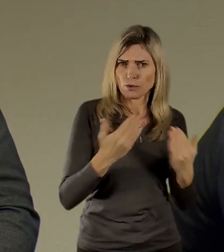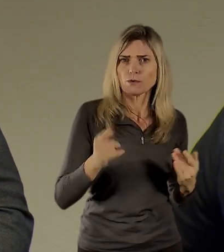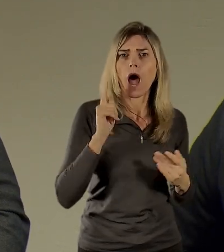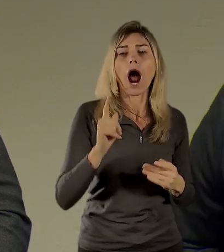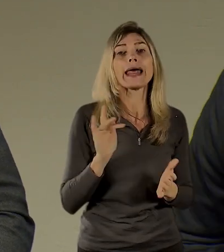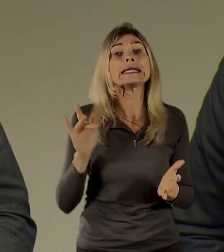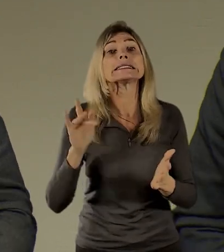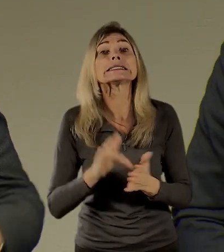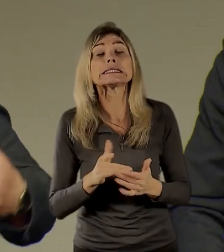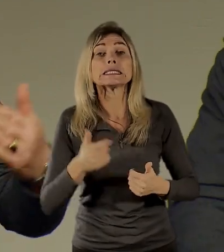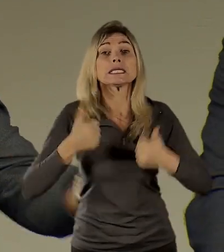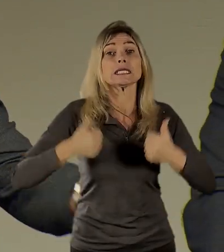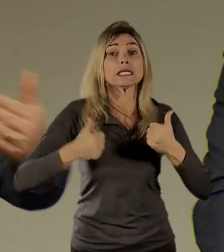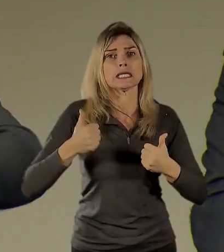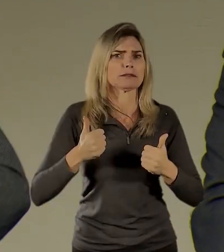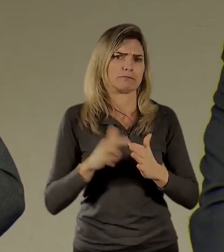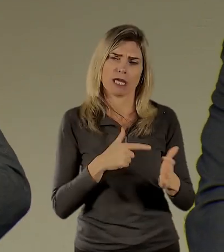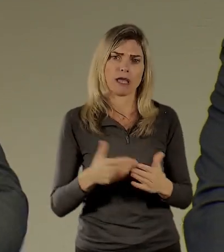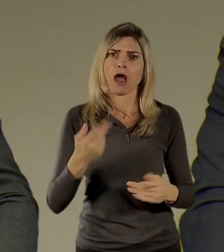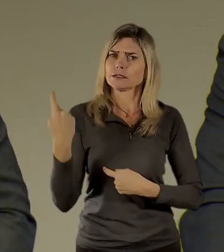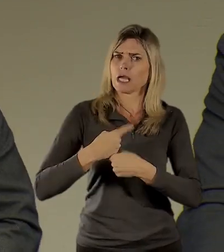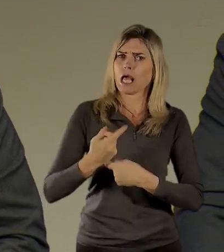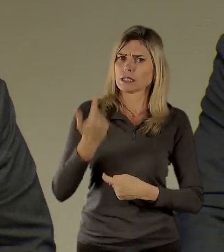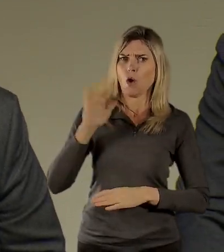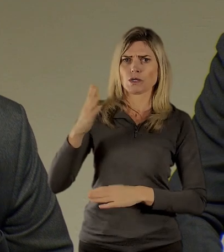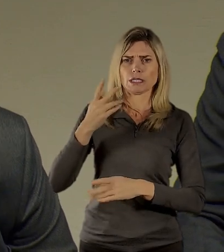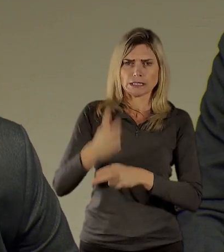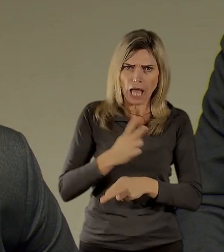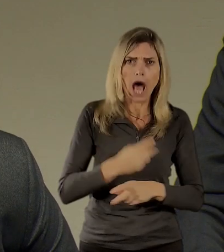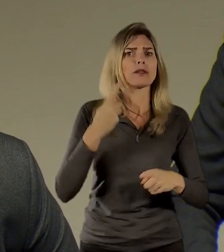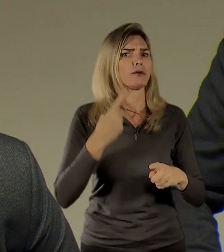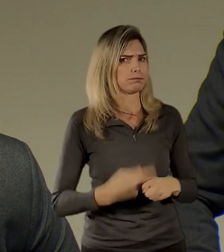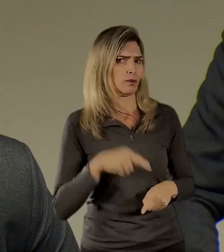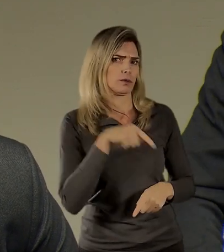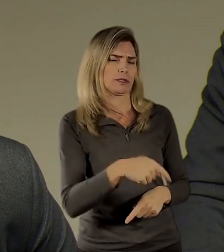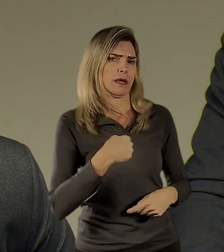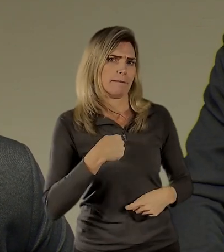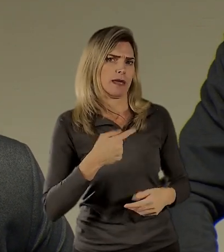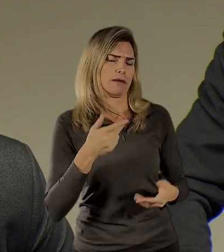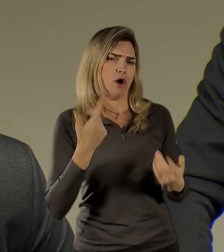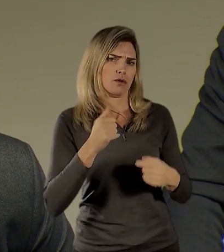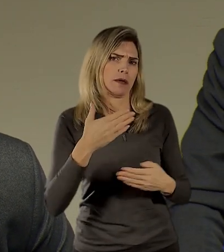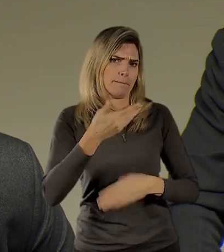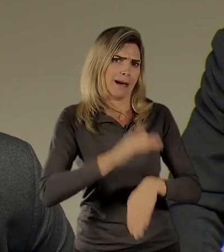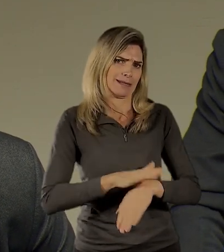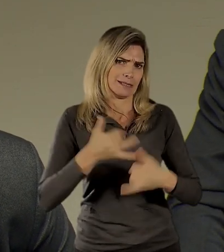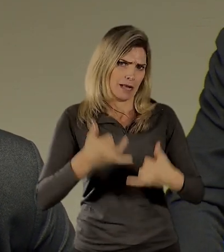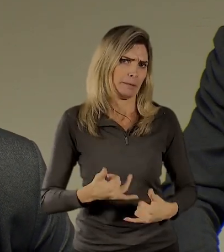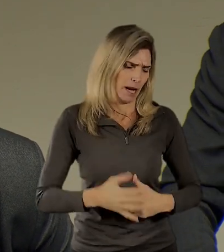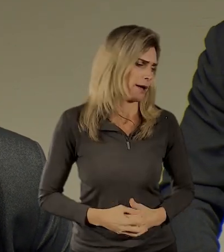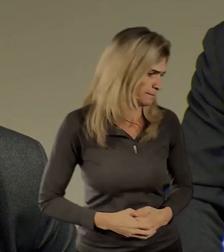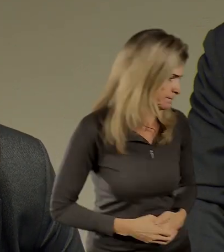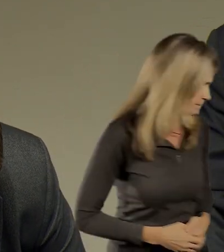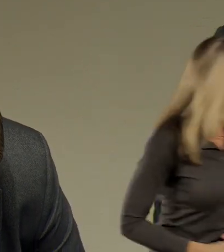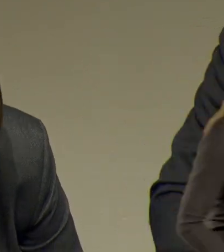komerční bázi samozřejmě. Vizovatelem je stát a tady u nás město. Jenom takový dovětek tomu Ústru. Já jsem měl, nevím, jestli úplně